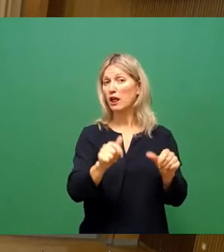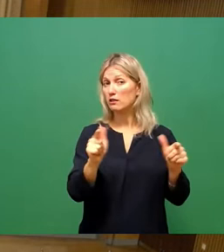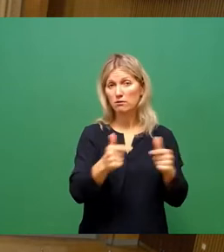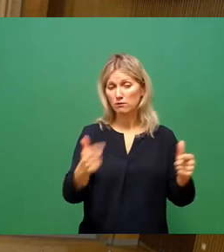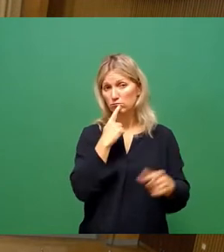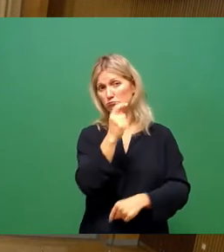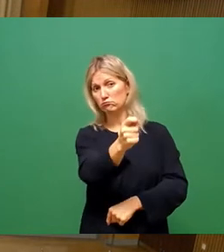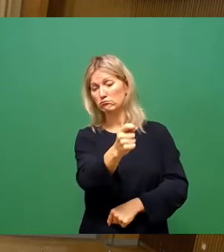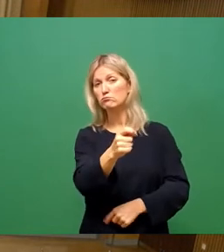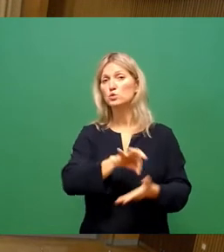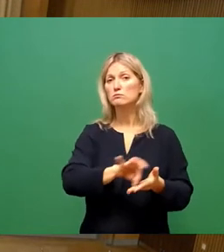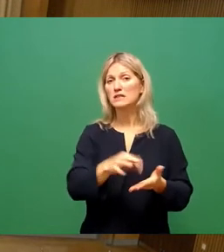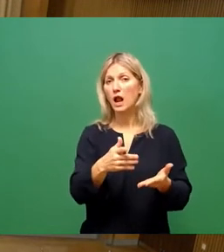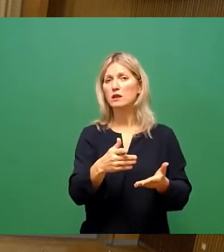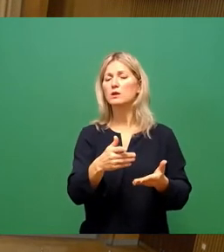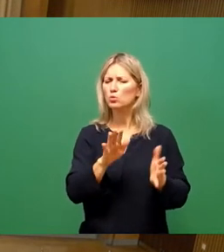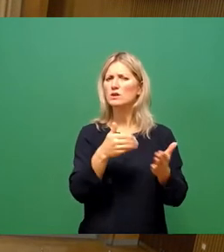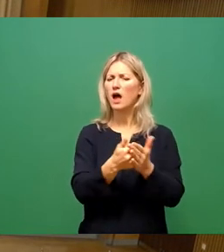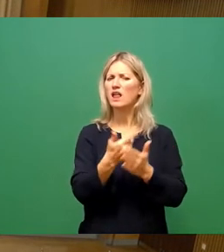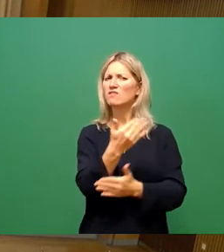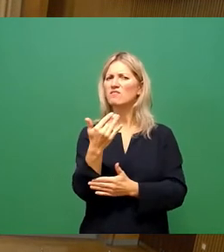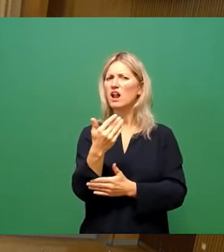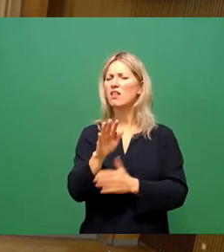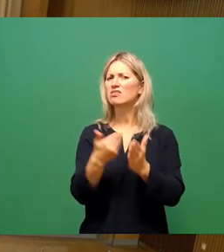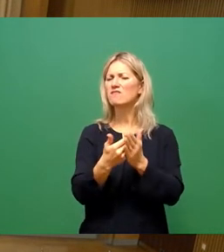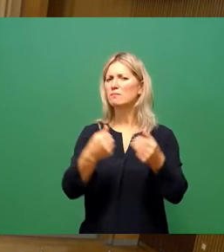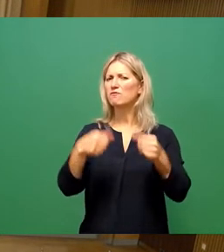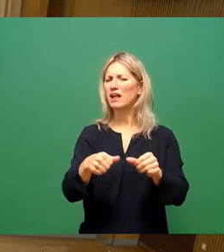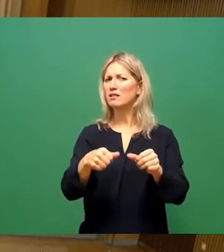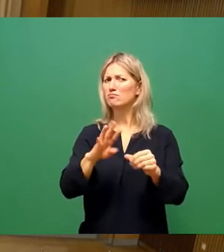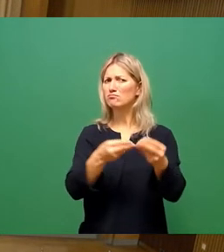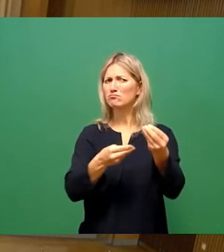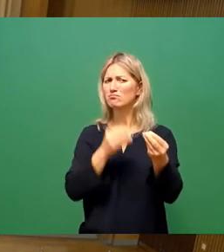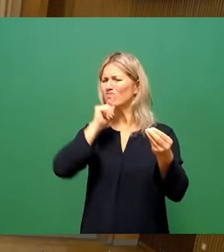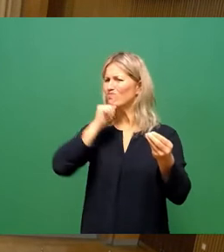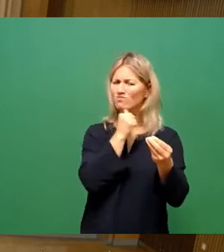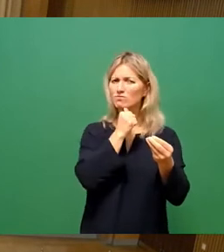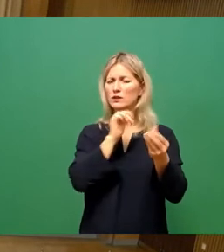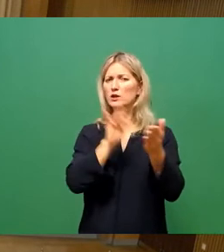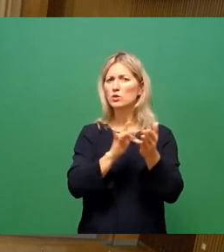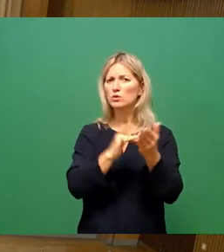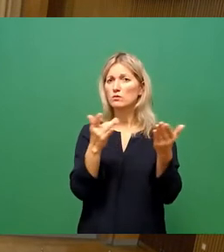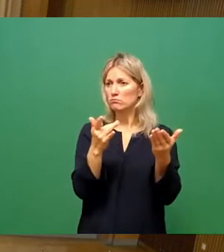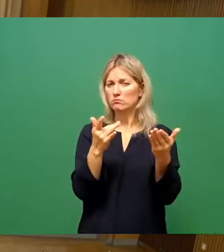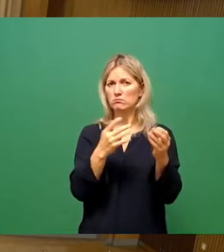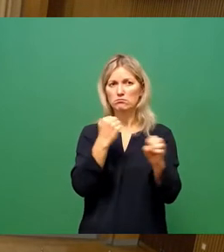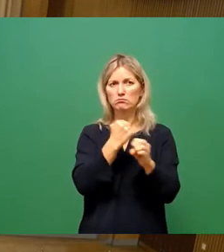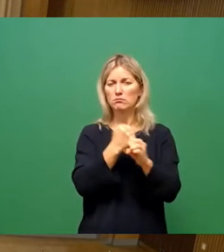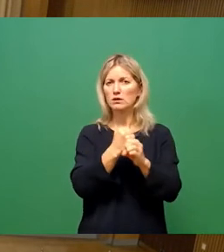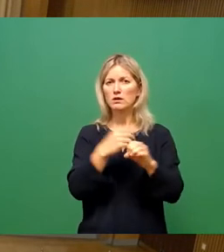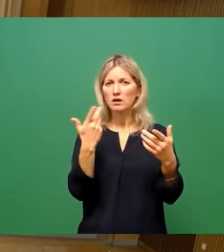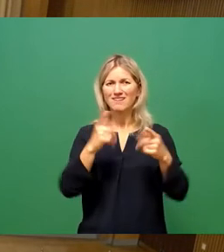wie viele Nachweispflichtige wurden trotz Nichterbringung aufgrund von Unabkömmlichkeit von einer Tätigkeitsverbot abgesehen?